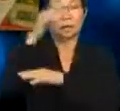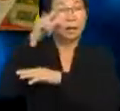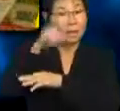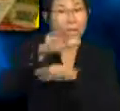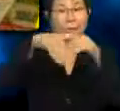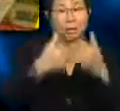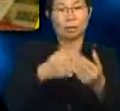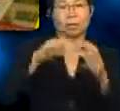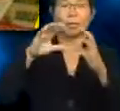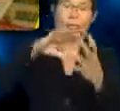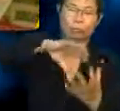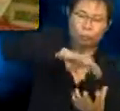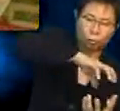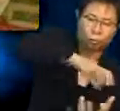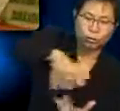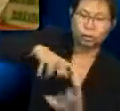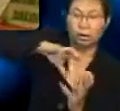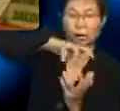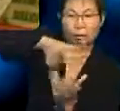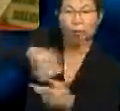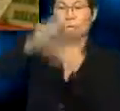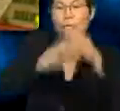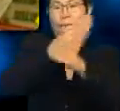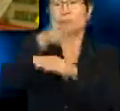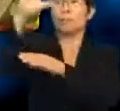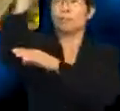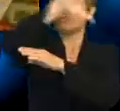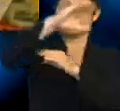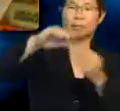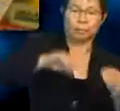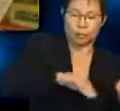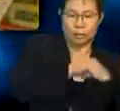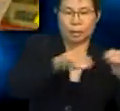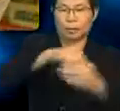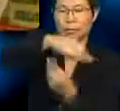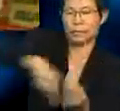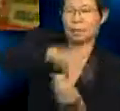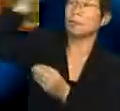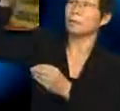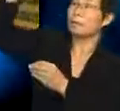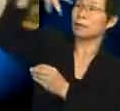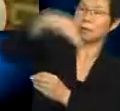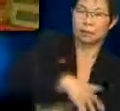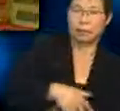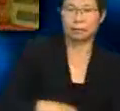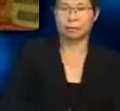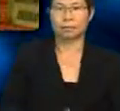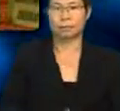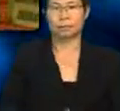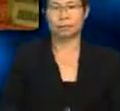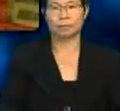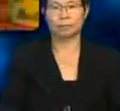putaran bumi dan bulan beredar mengelilingi matahari. Baik,